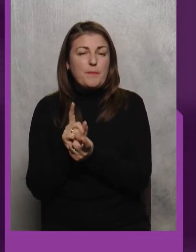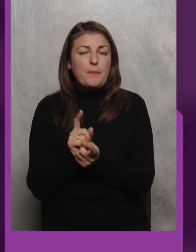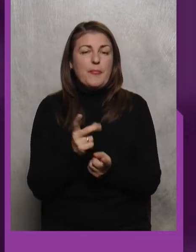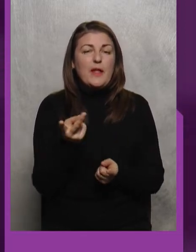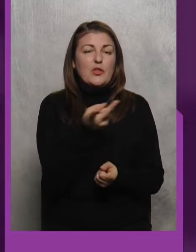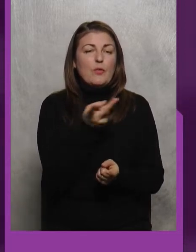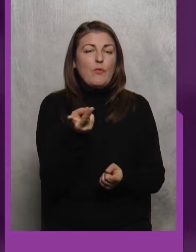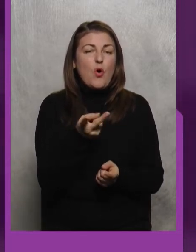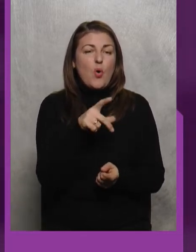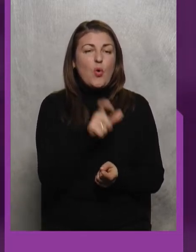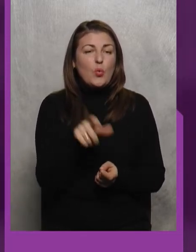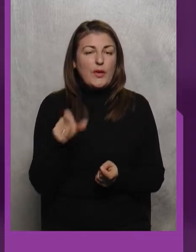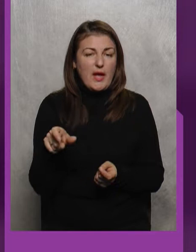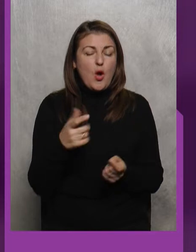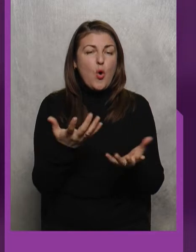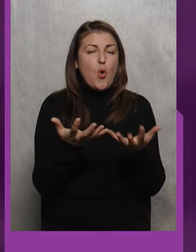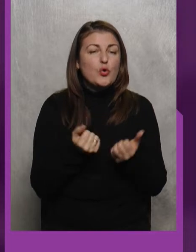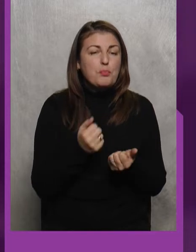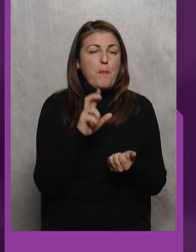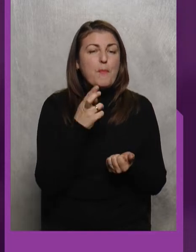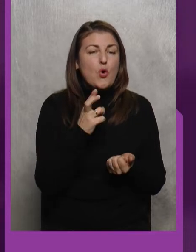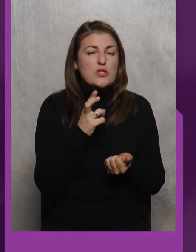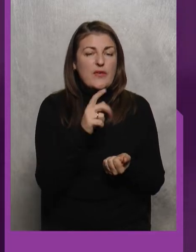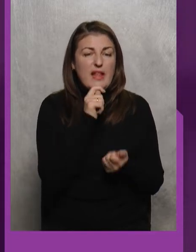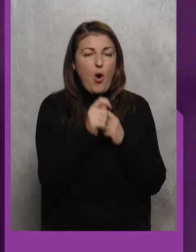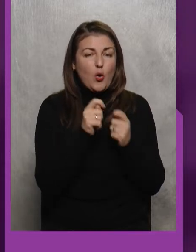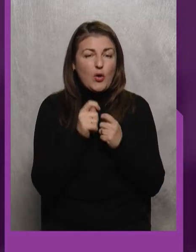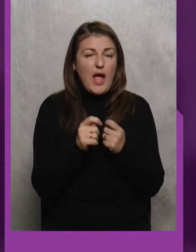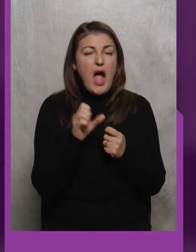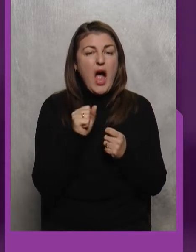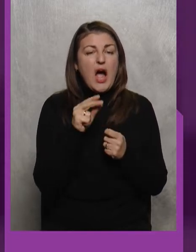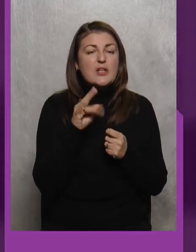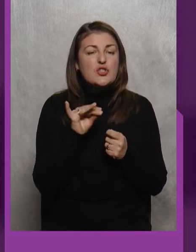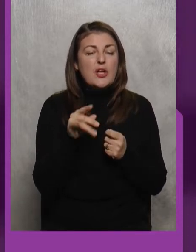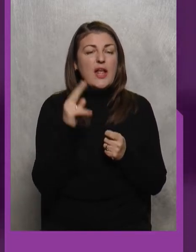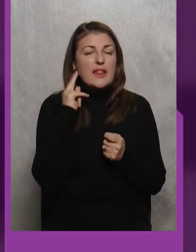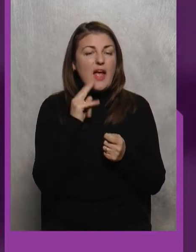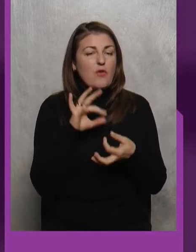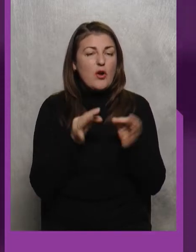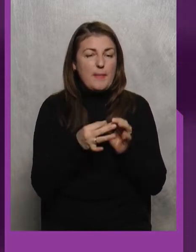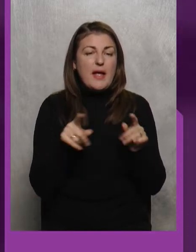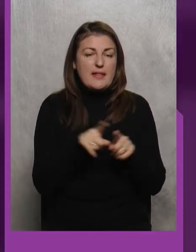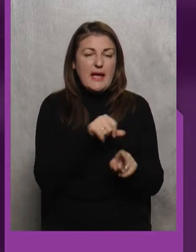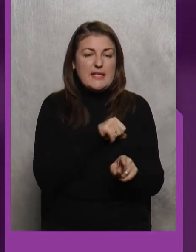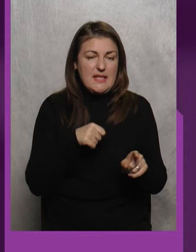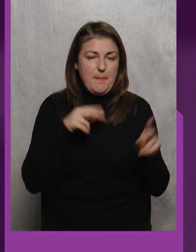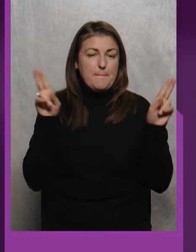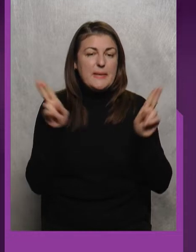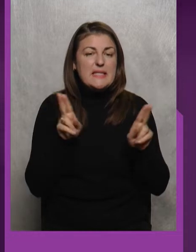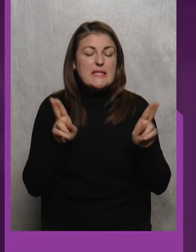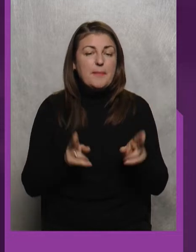Людей Отримують Бронзі Нагороди Так А чи Де в Олімпіаді Такий самий принцип